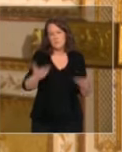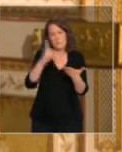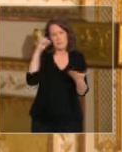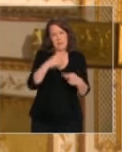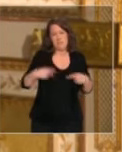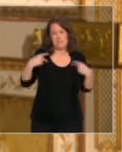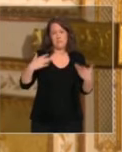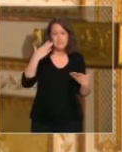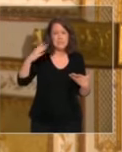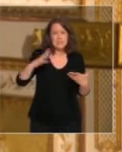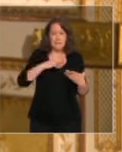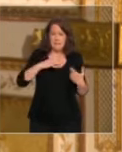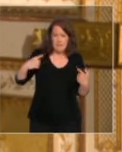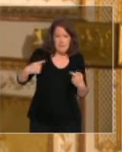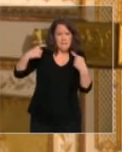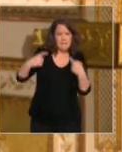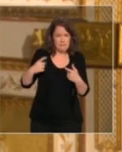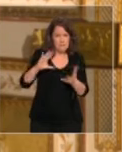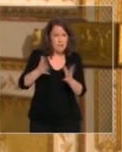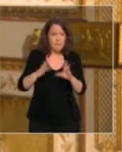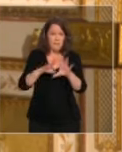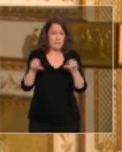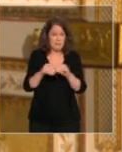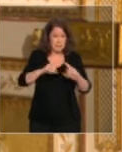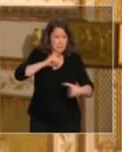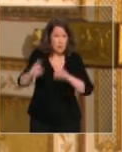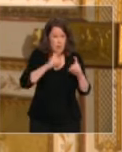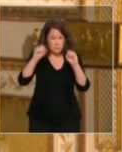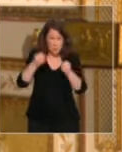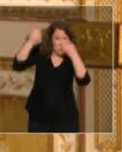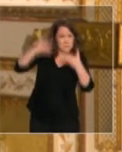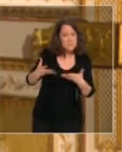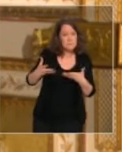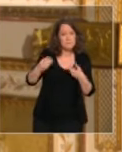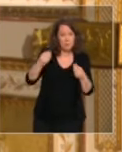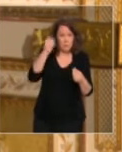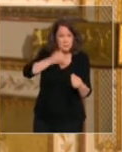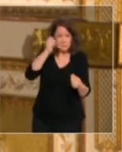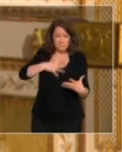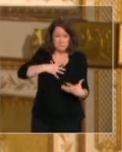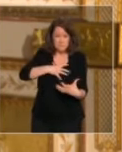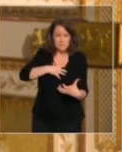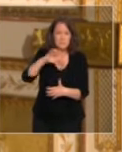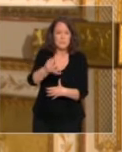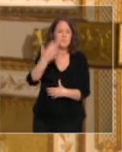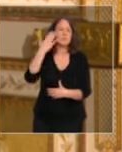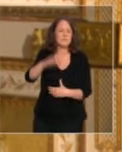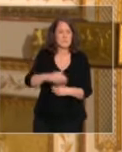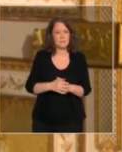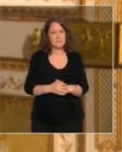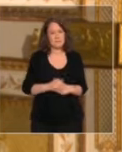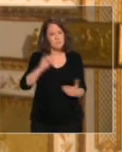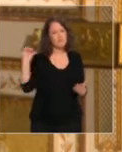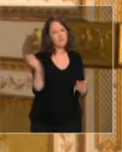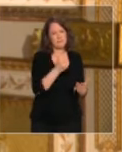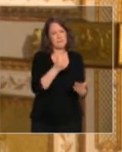sont là, que les risques de violence dans la famille scandent le quotidien. Et nous mesurons tous, dans